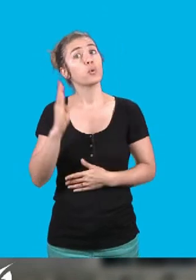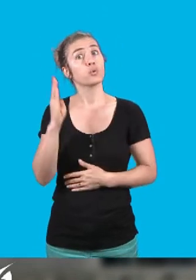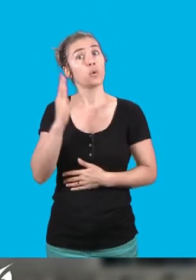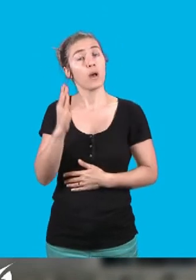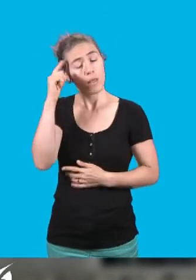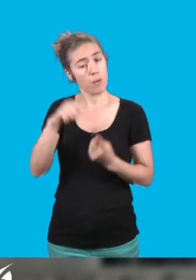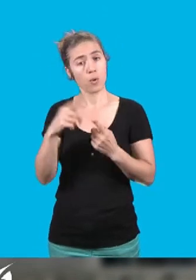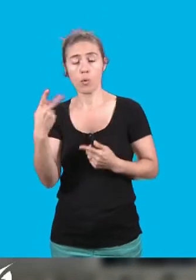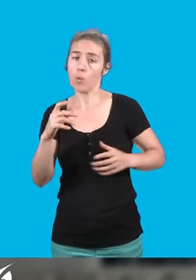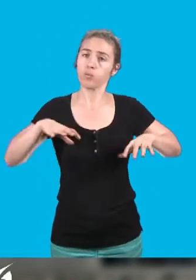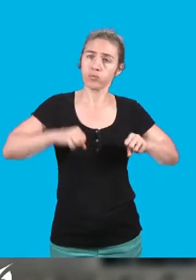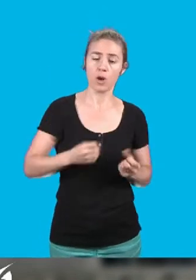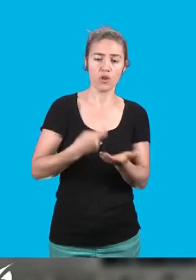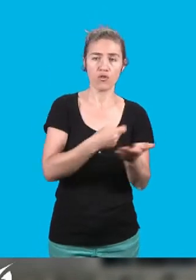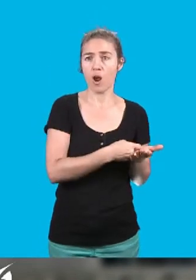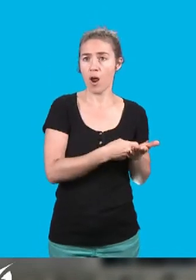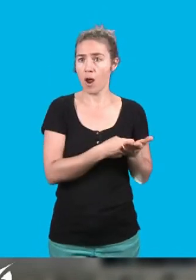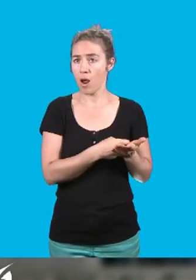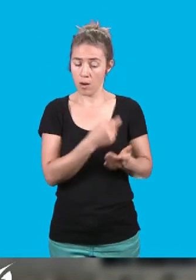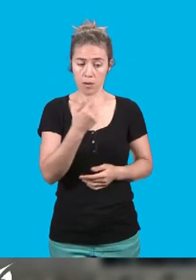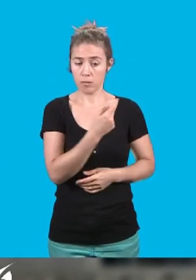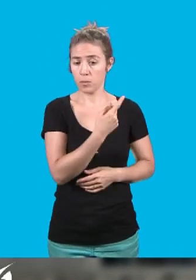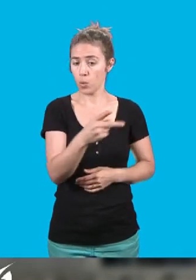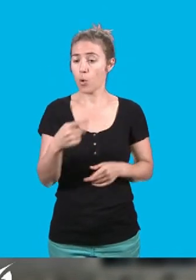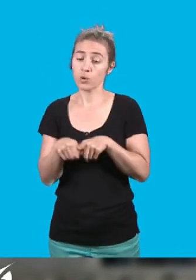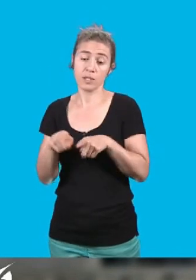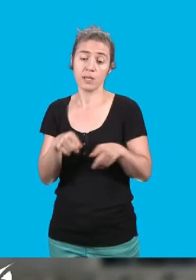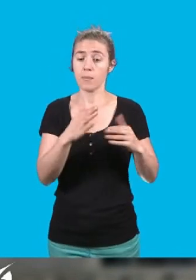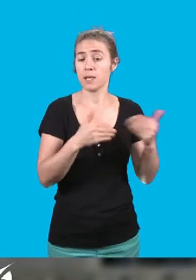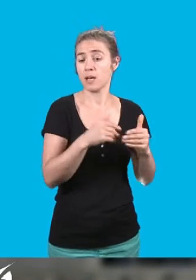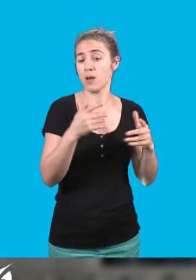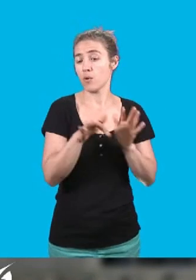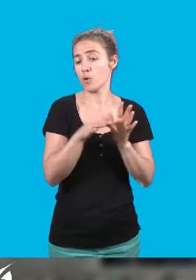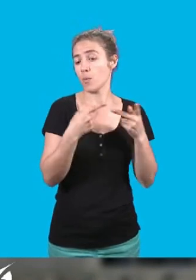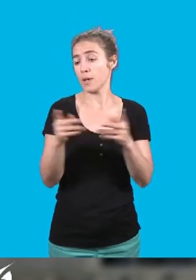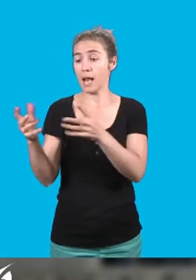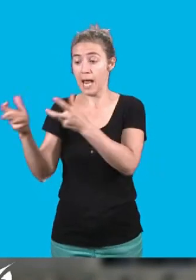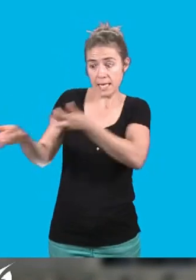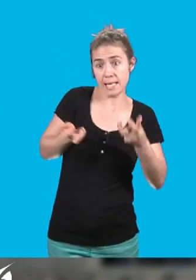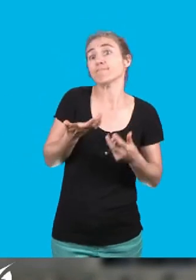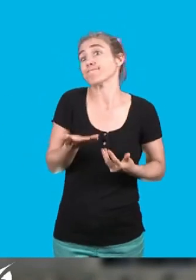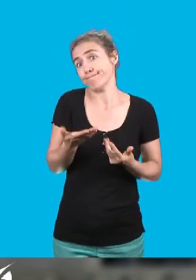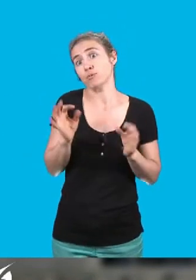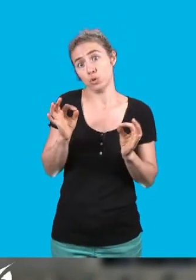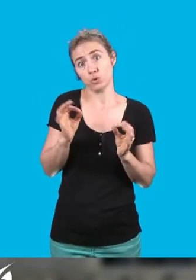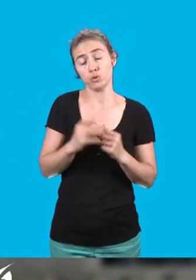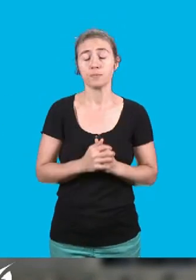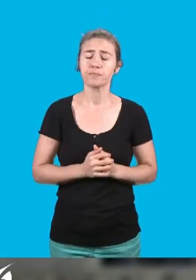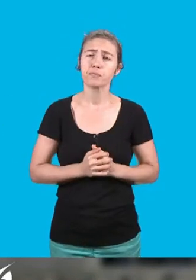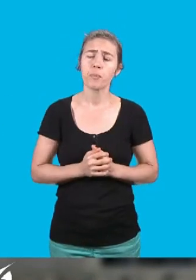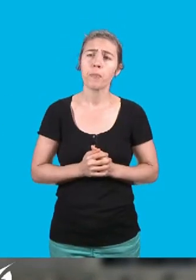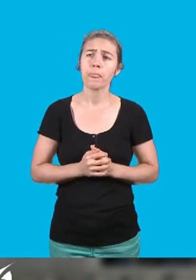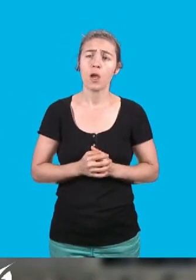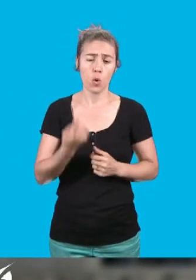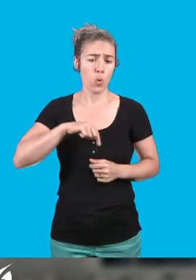pour le pouvoir d'achat de ceux-ci que pour l'attractivité des métiers de la fonction publique. Nous sommes en effet de cette